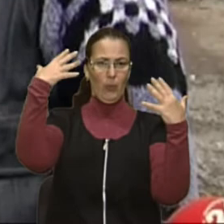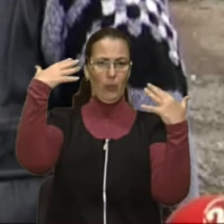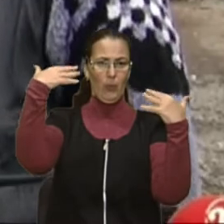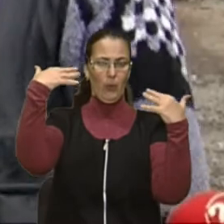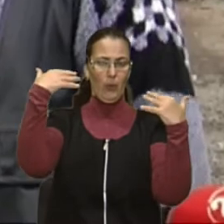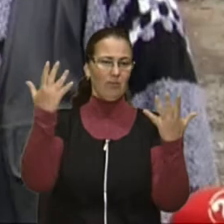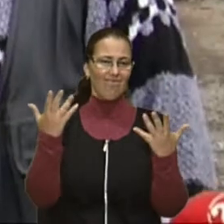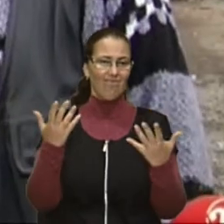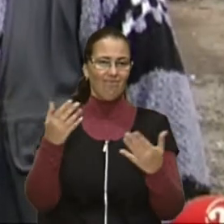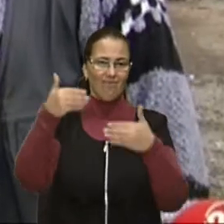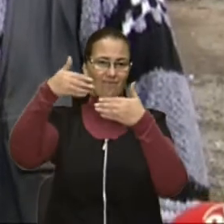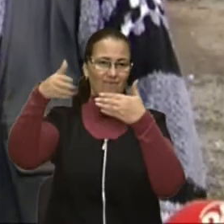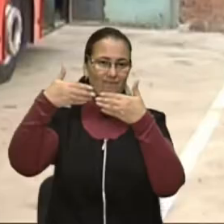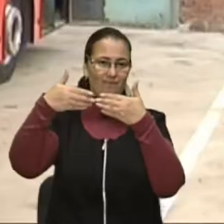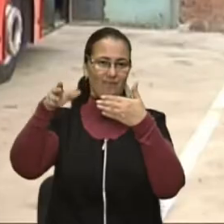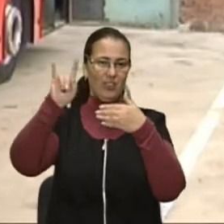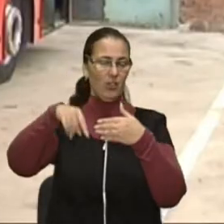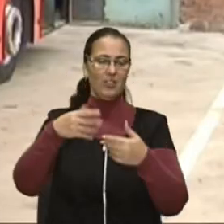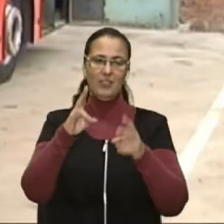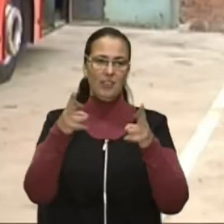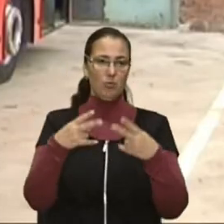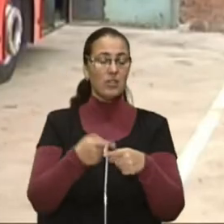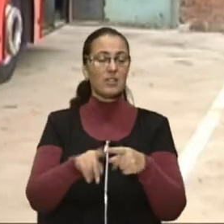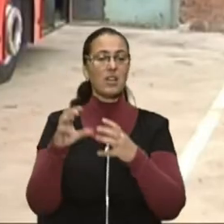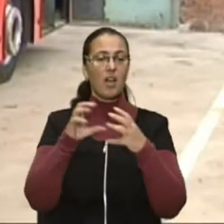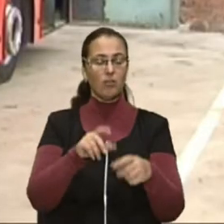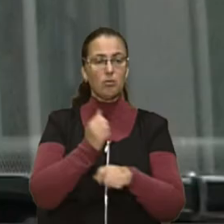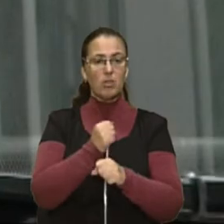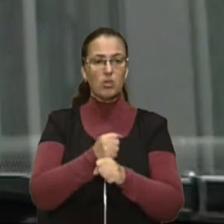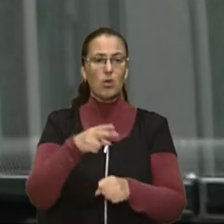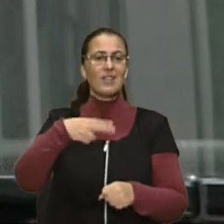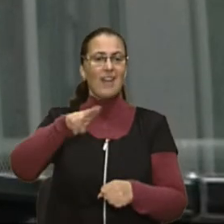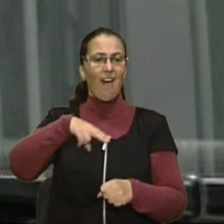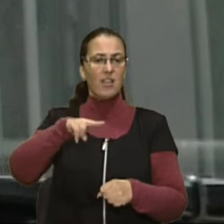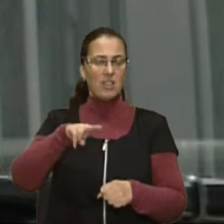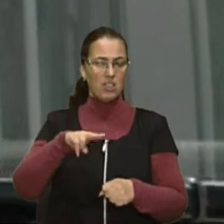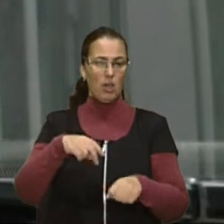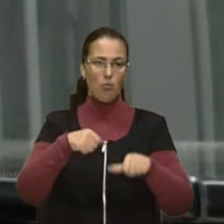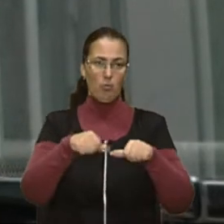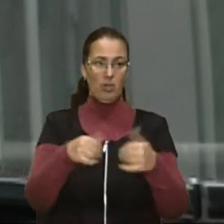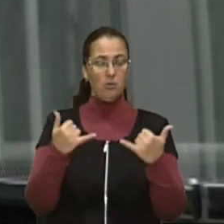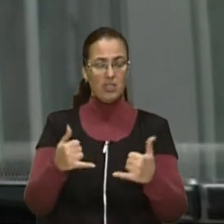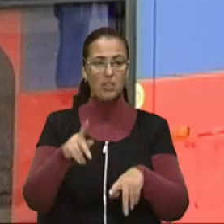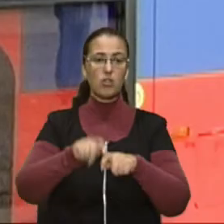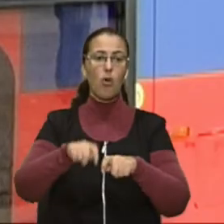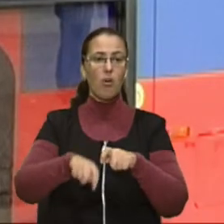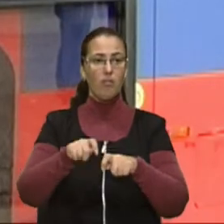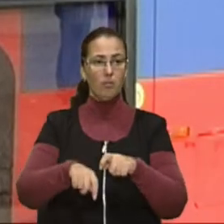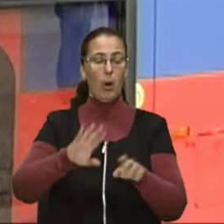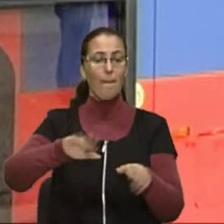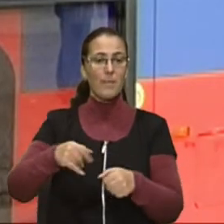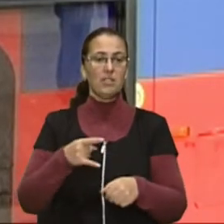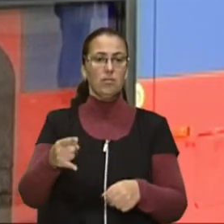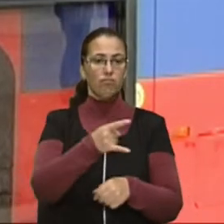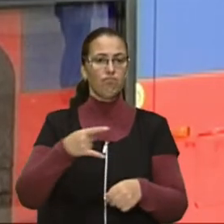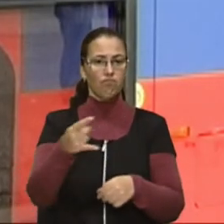практично форточок не потрібно». Цей автобус працює на дизельному пальному. Наразі його тестують. Після тижня перевізник визначить,